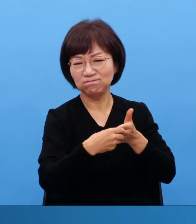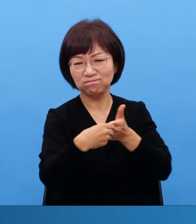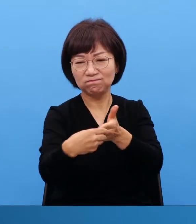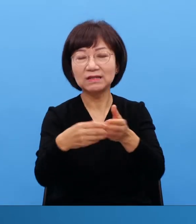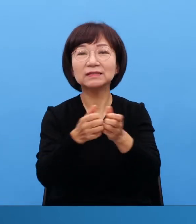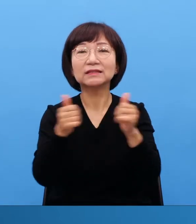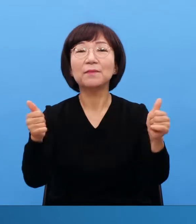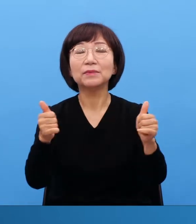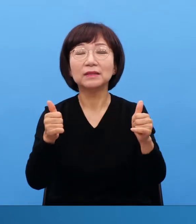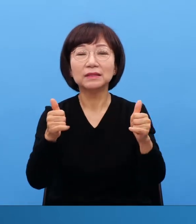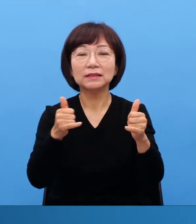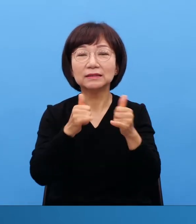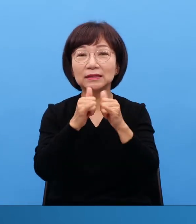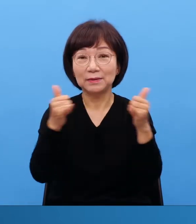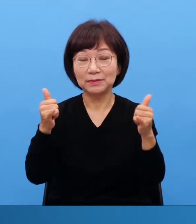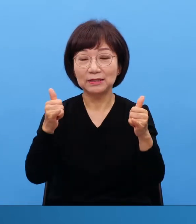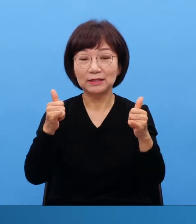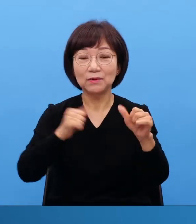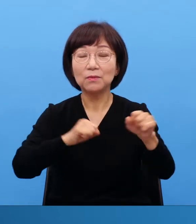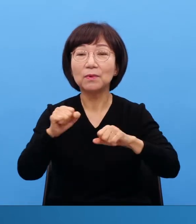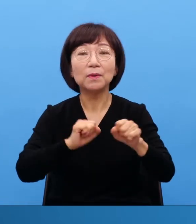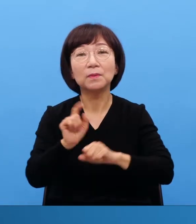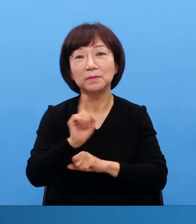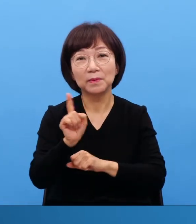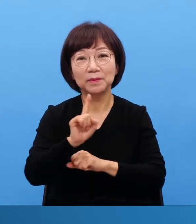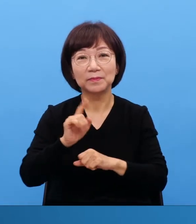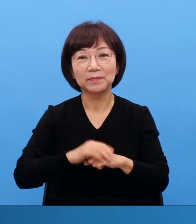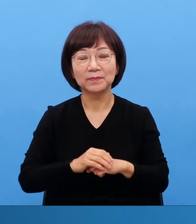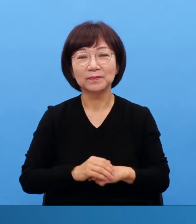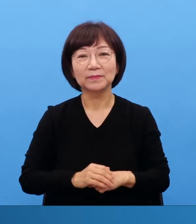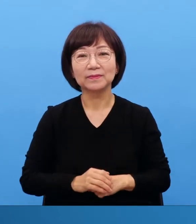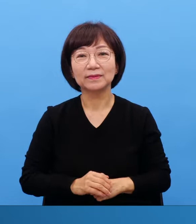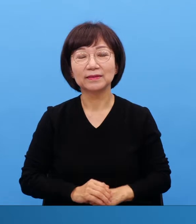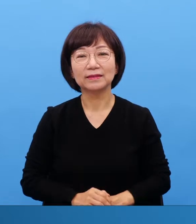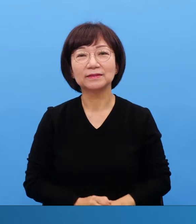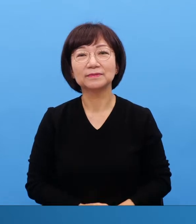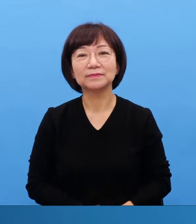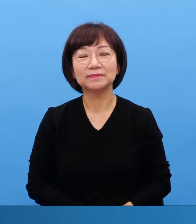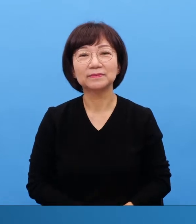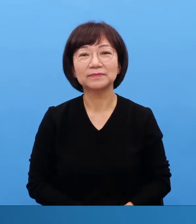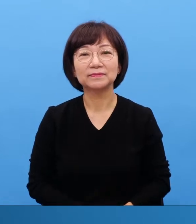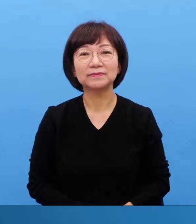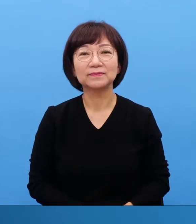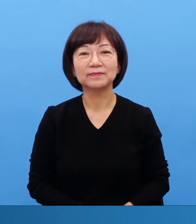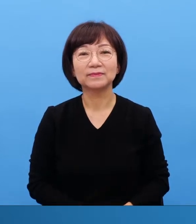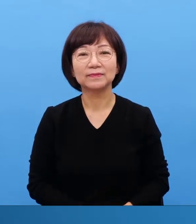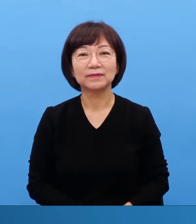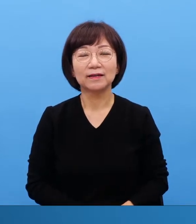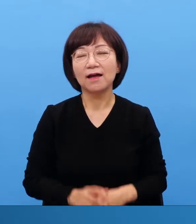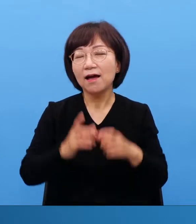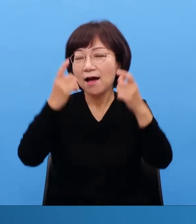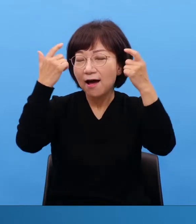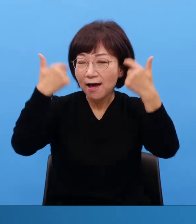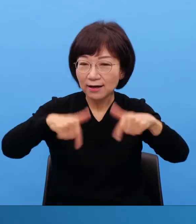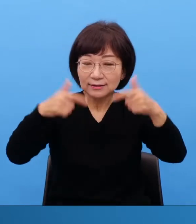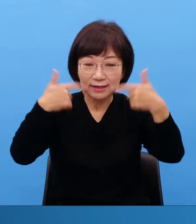그게 뭔가 하니까 거의 역사적으로 반드시 신전을 지었어요